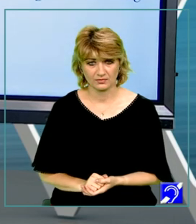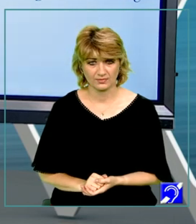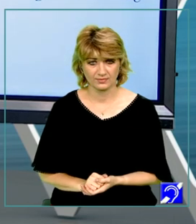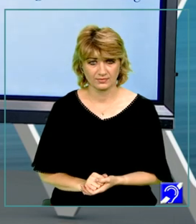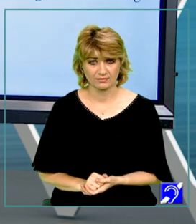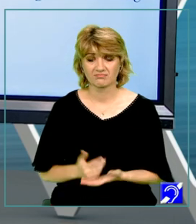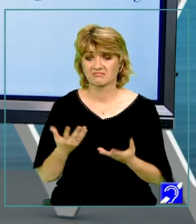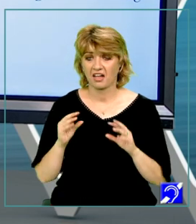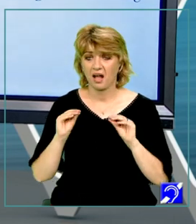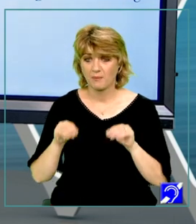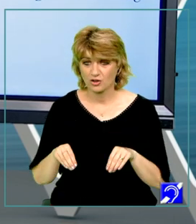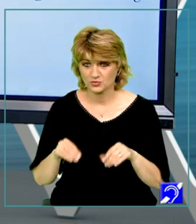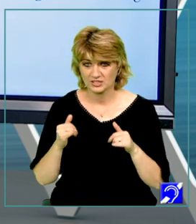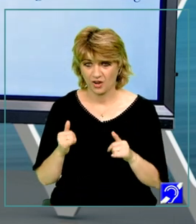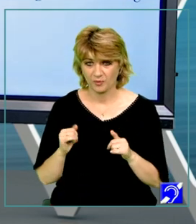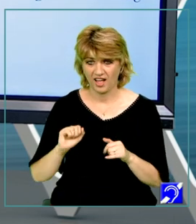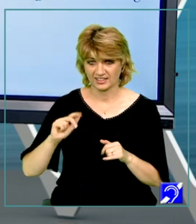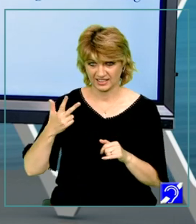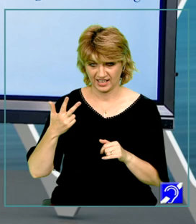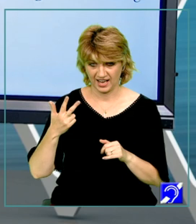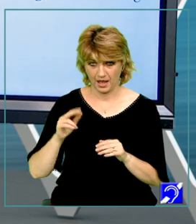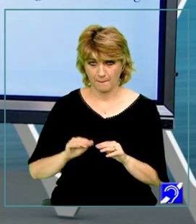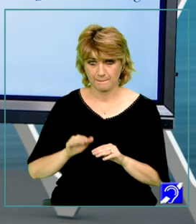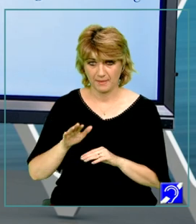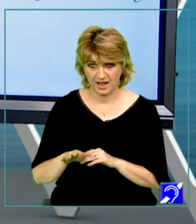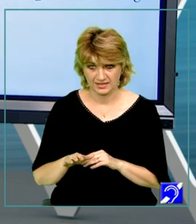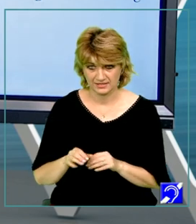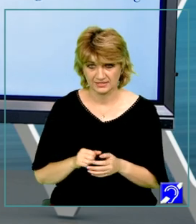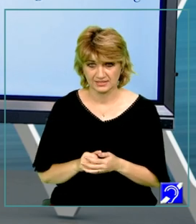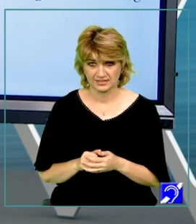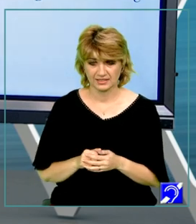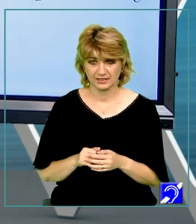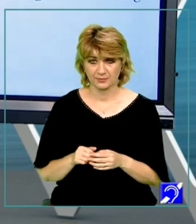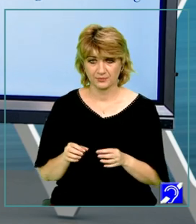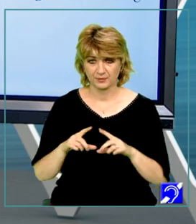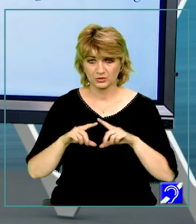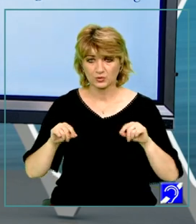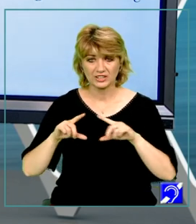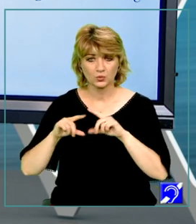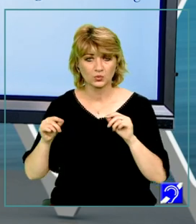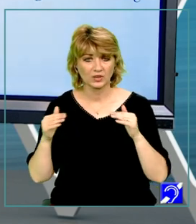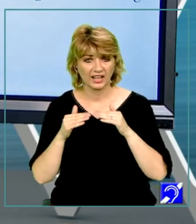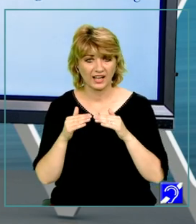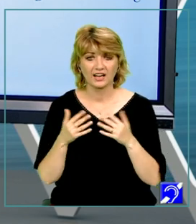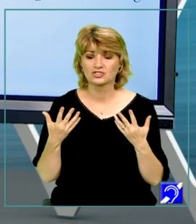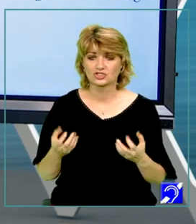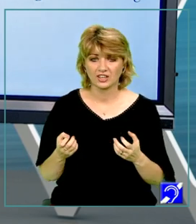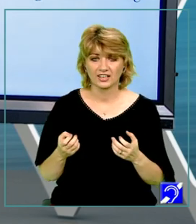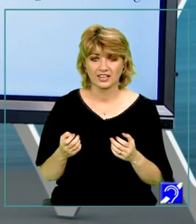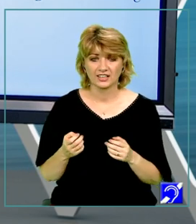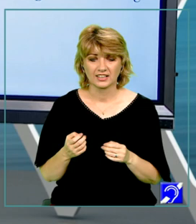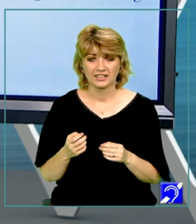Am ajuns acum la al treilea pas din metoda triunghiurilor congruente și anume acela în care deducem